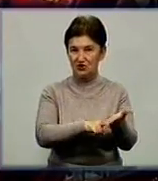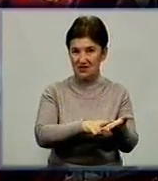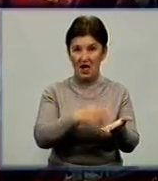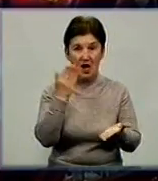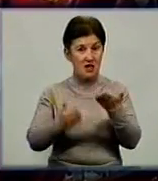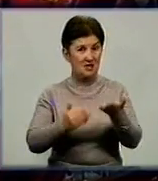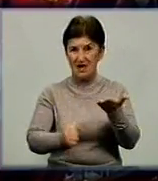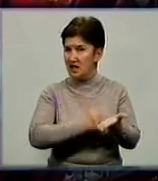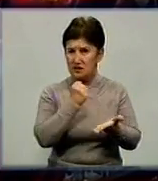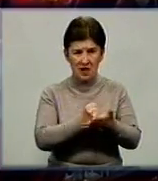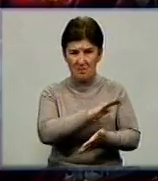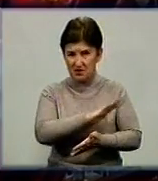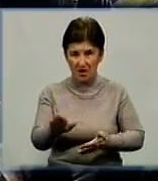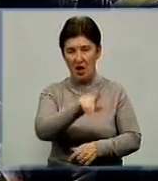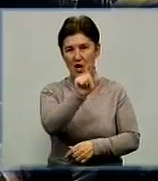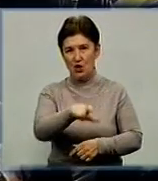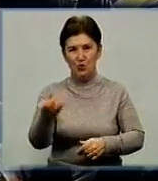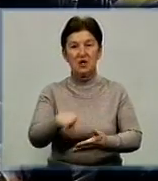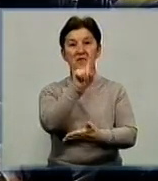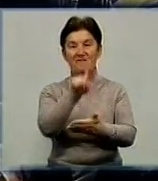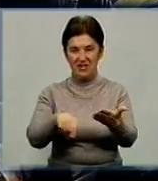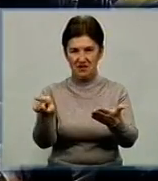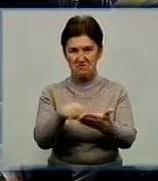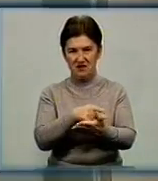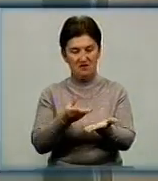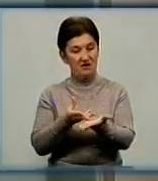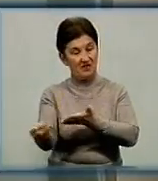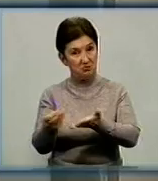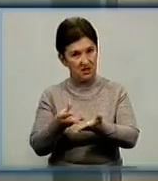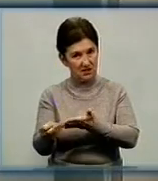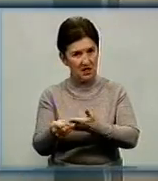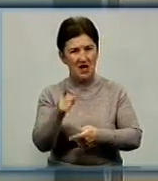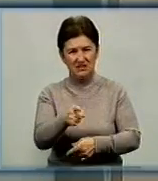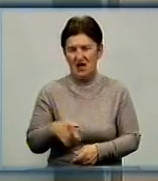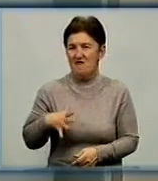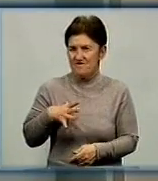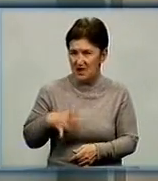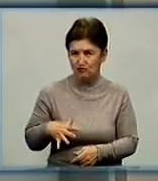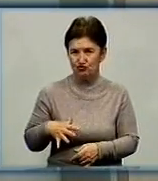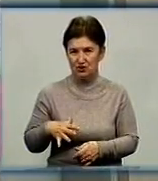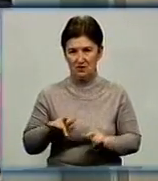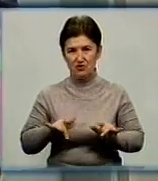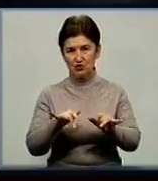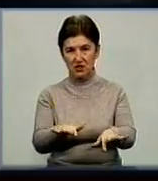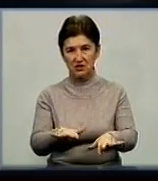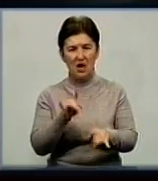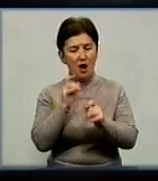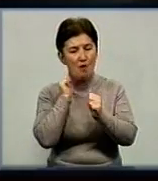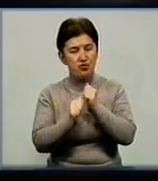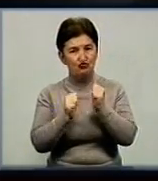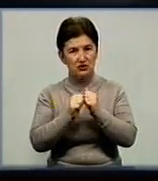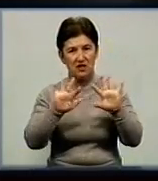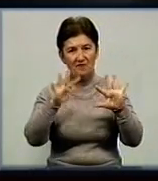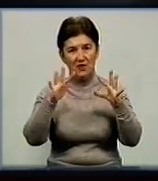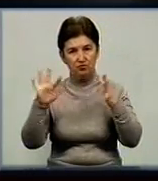підтвердиться, людям відмінять державні виплати. Ця процедура вимушена, кажуть спеціалісти. Адже почастішали випадки,